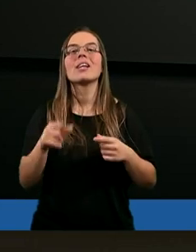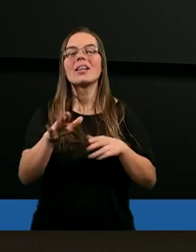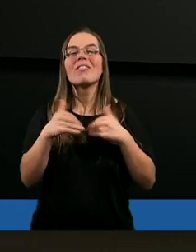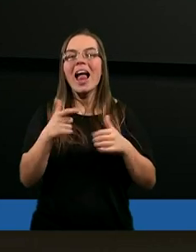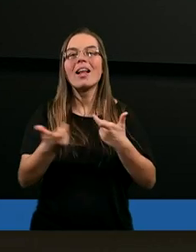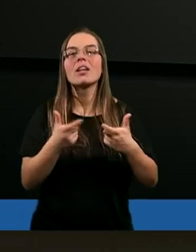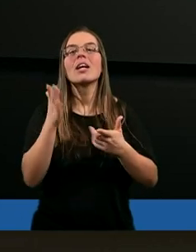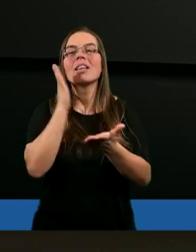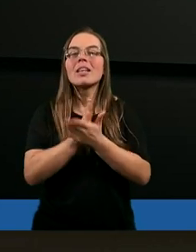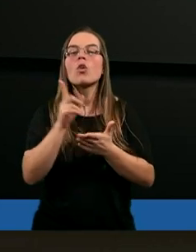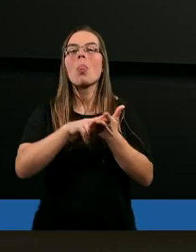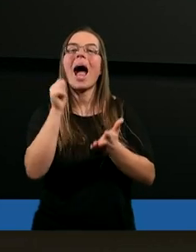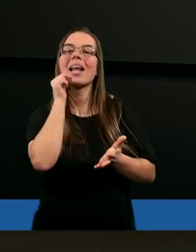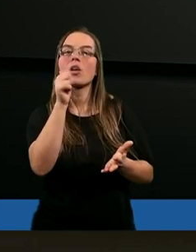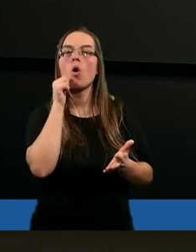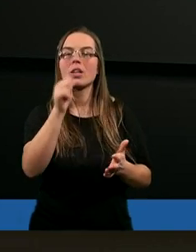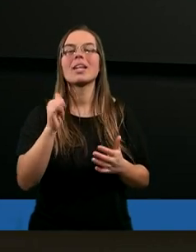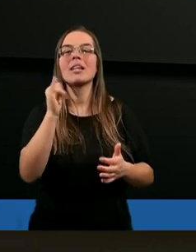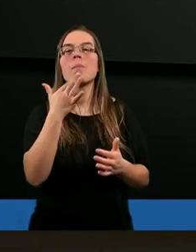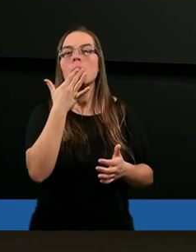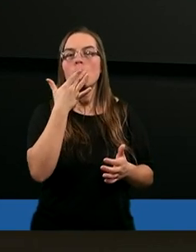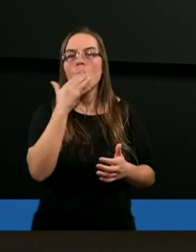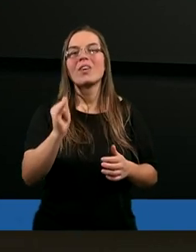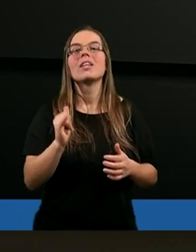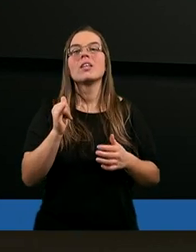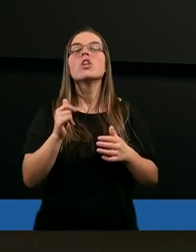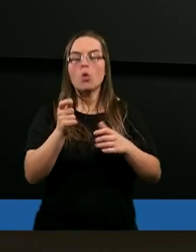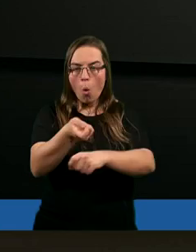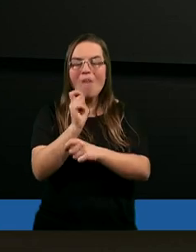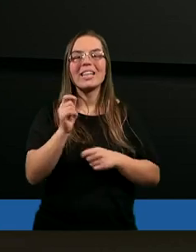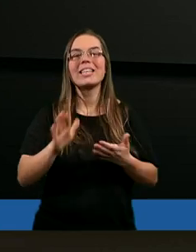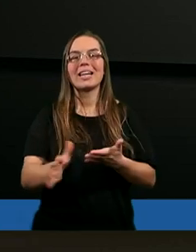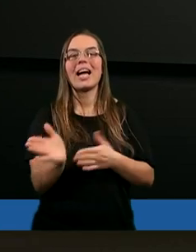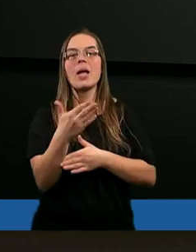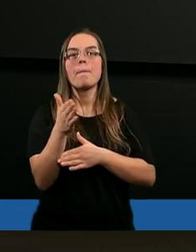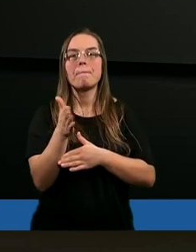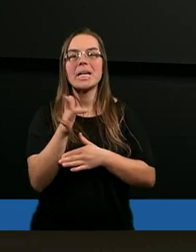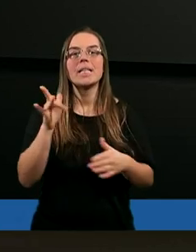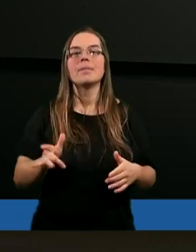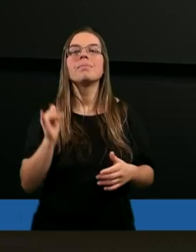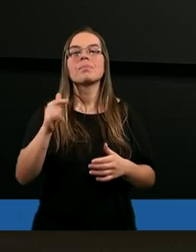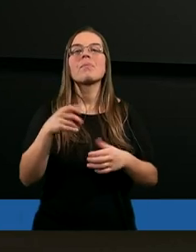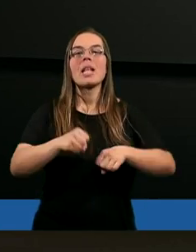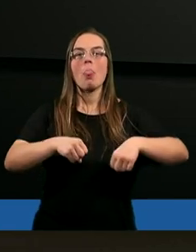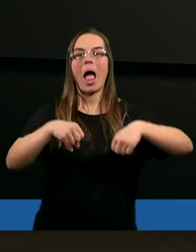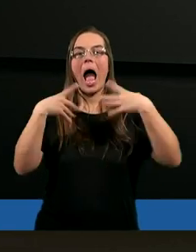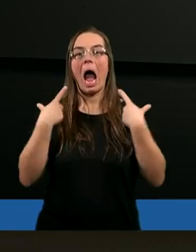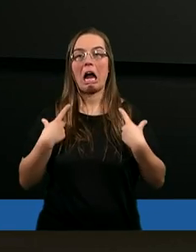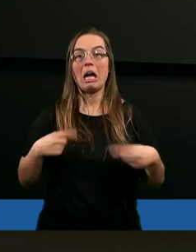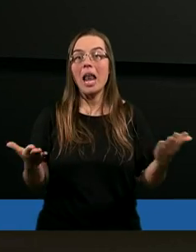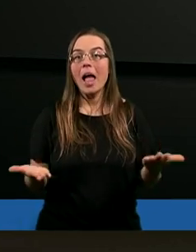weekendy, tylko na co dzień. I łowili ryby. I nagle